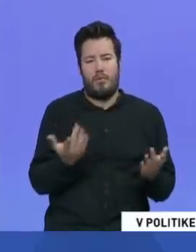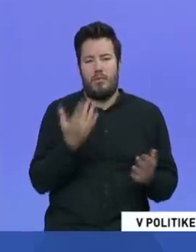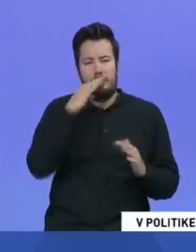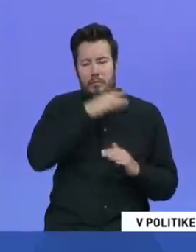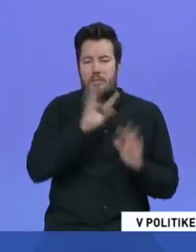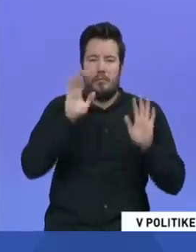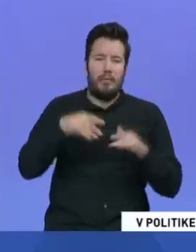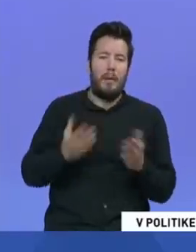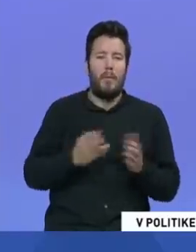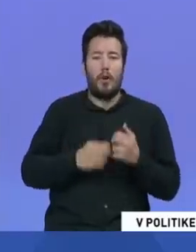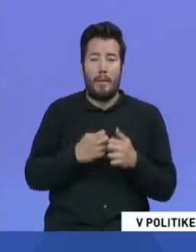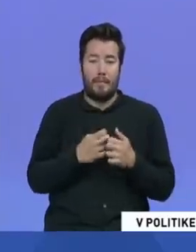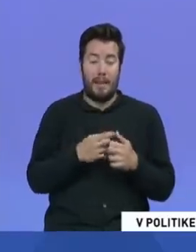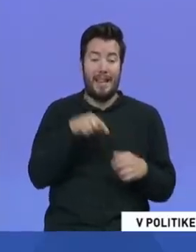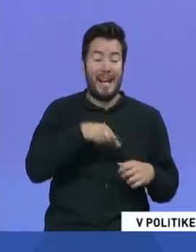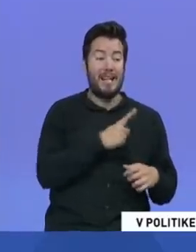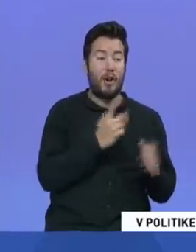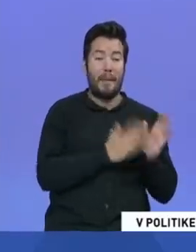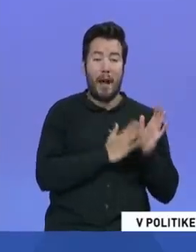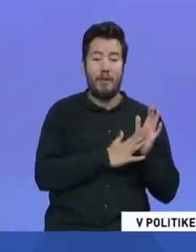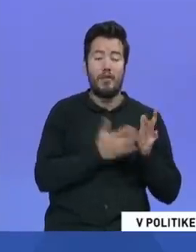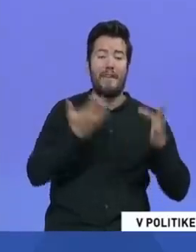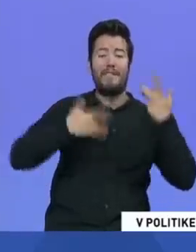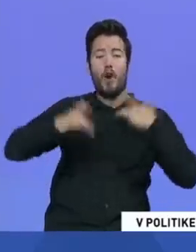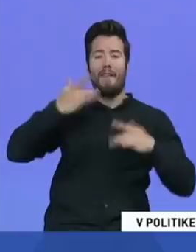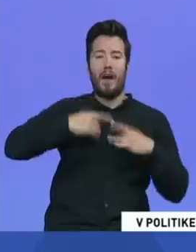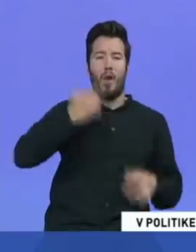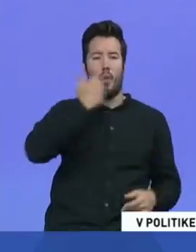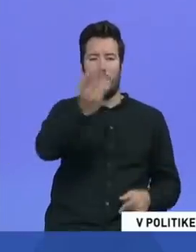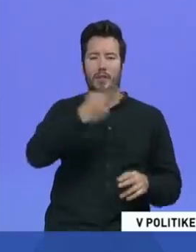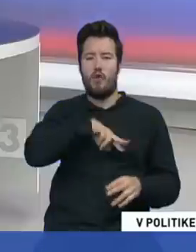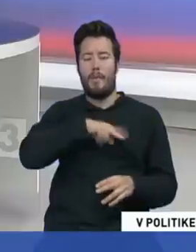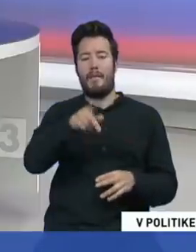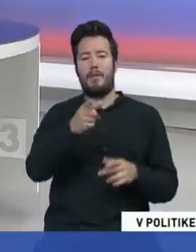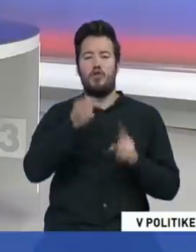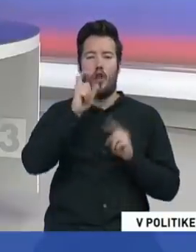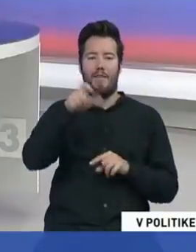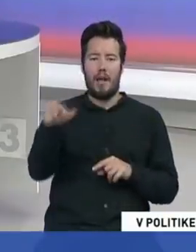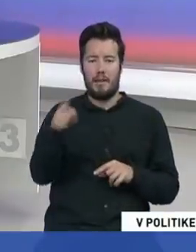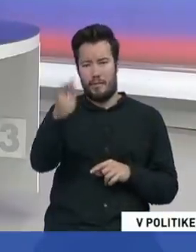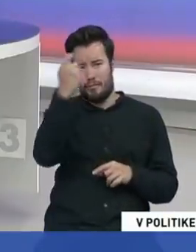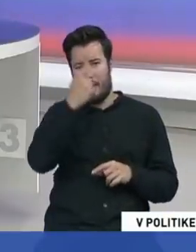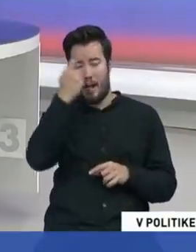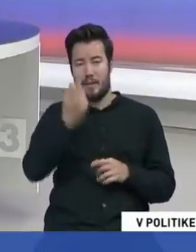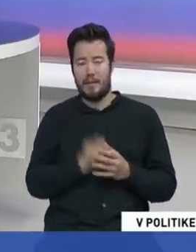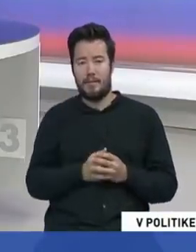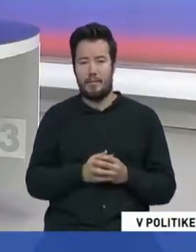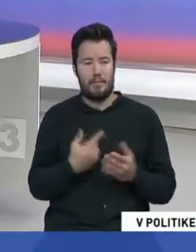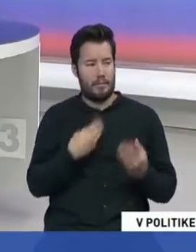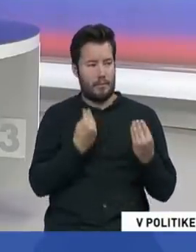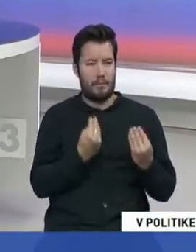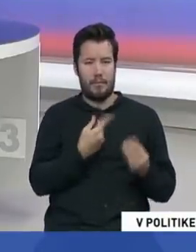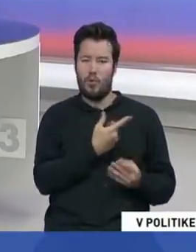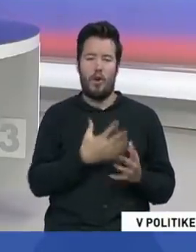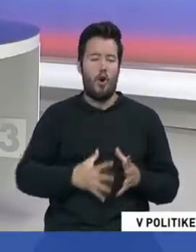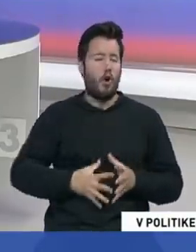Igor Matovič vyhovára na ľudí, na Slovákov, a hovorí, že vy máte zodpovednosť, vy ste tí blázni, tak to považujem za kolosálne zlíhanie